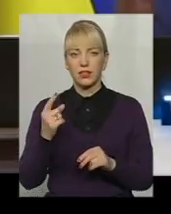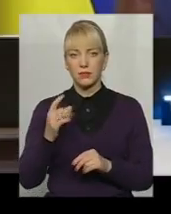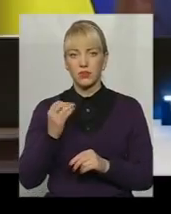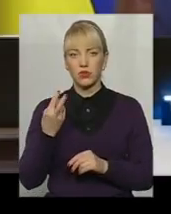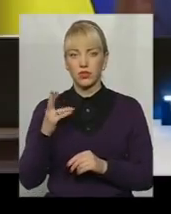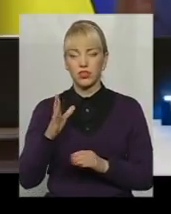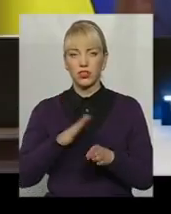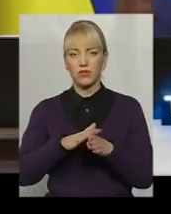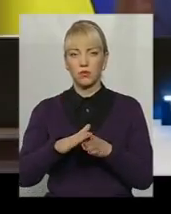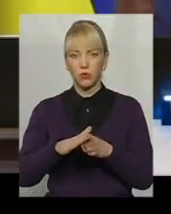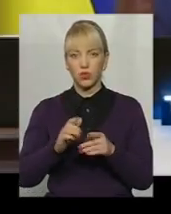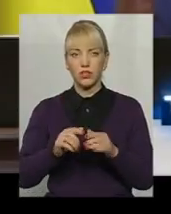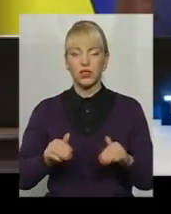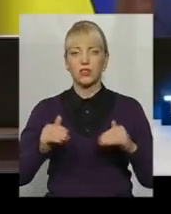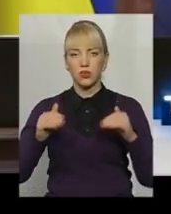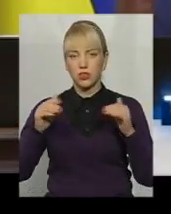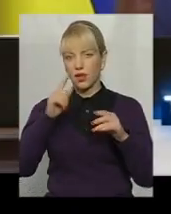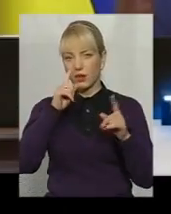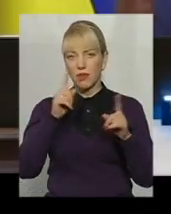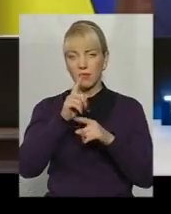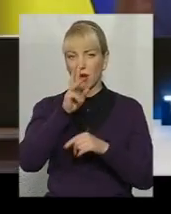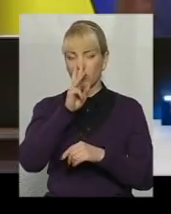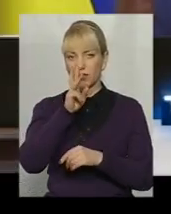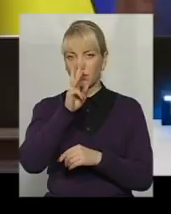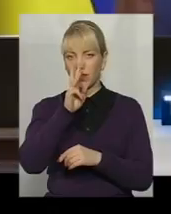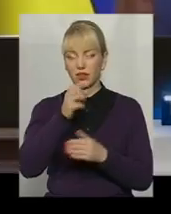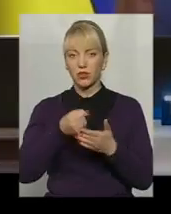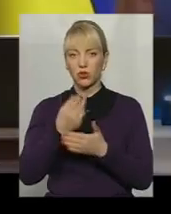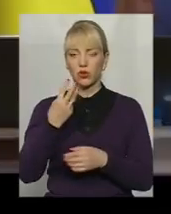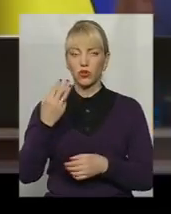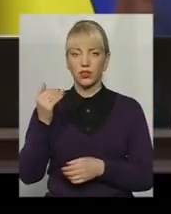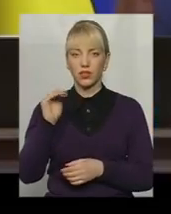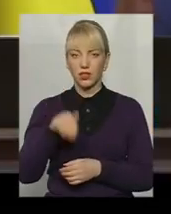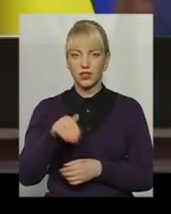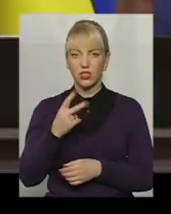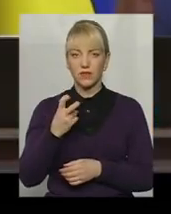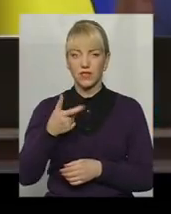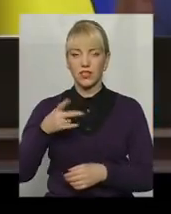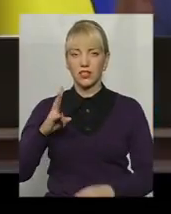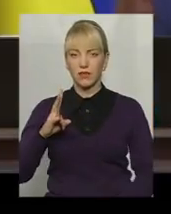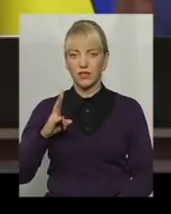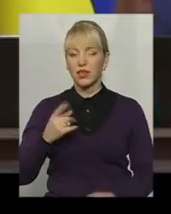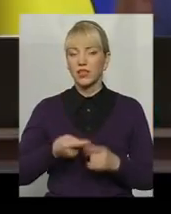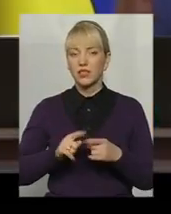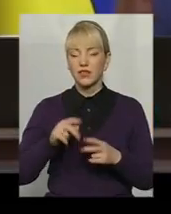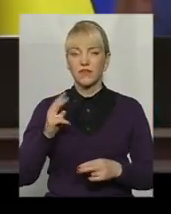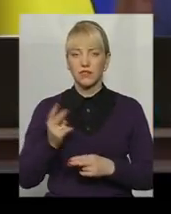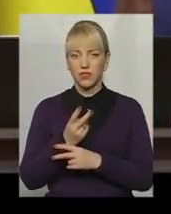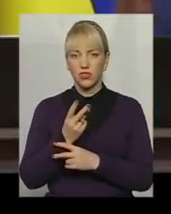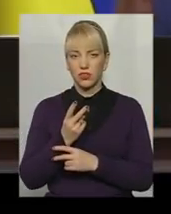січня відбудеться зростання мінімальної заробітної плати до 3200 гривень. Це вдвічі.